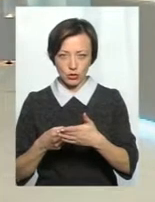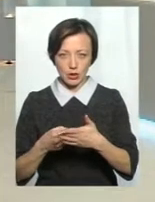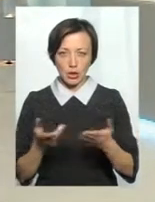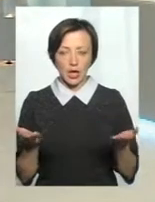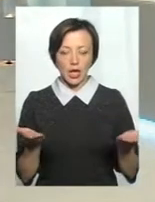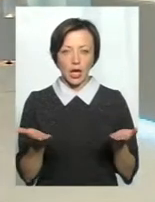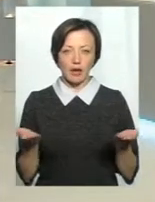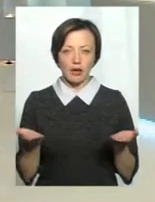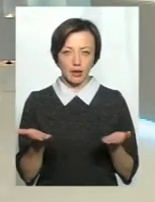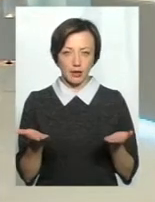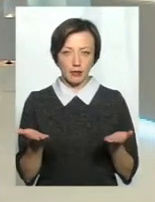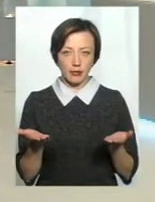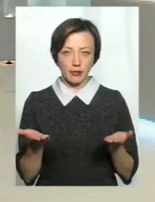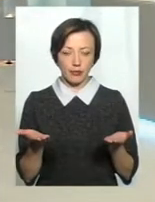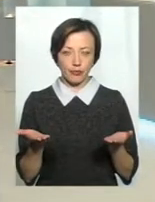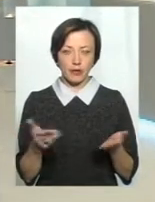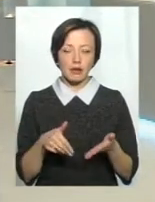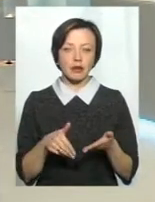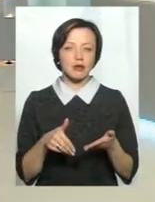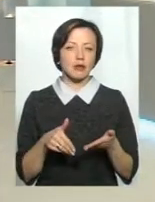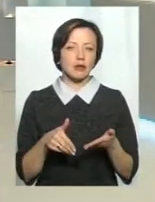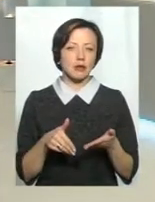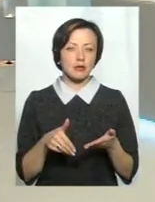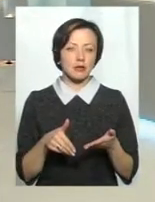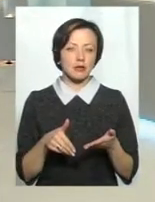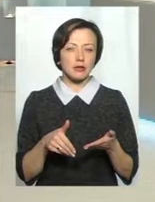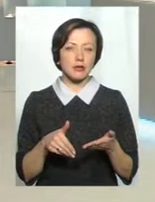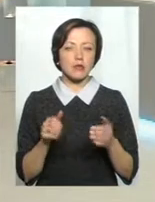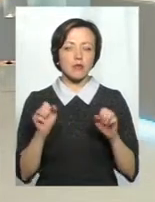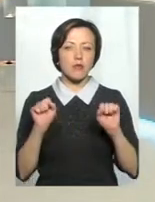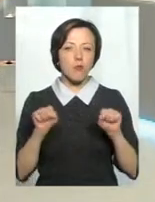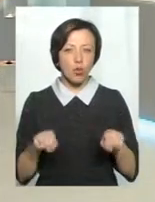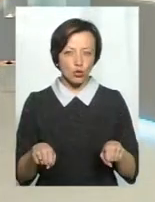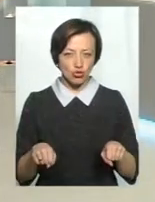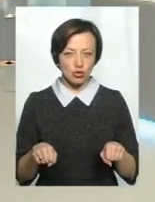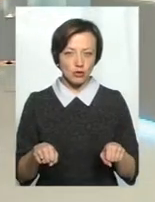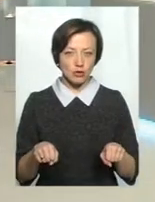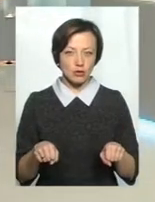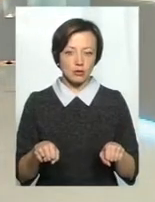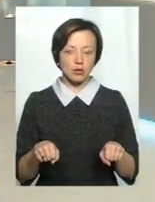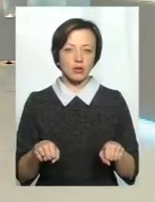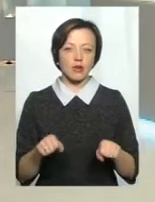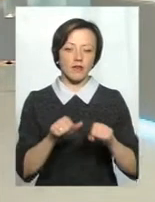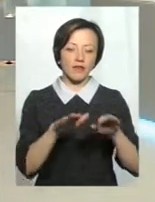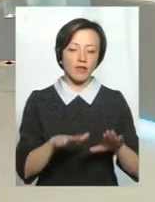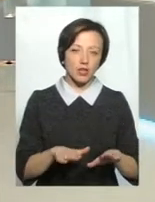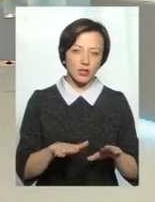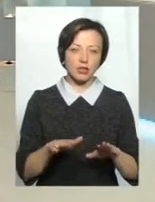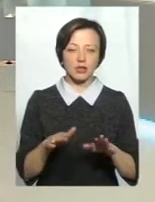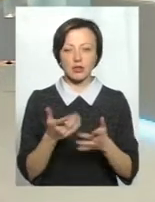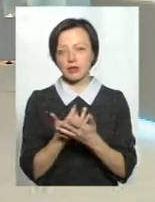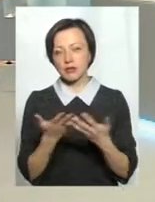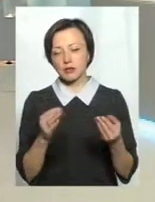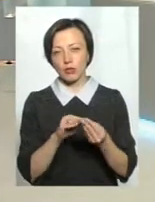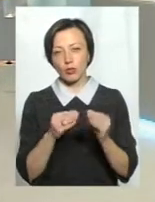які за допомогою впливу, на які можна вирішити ту чи іншу проблему,